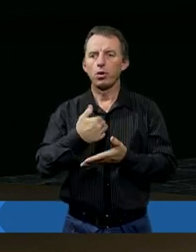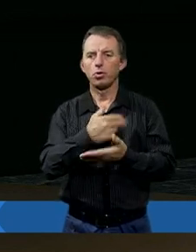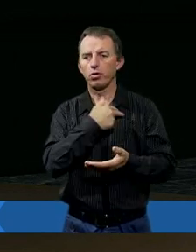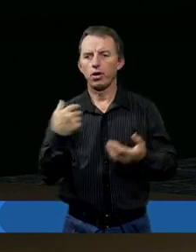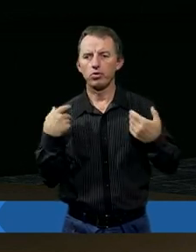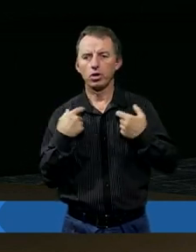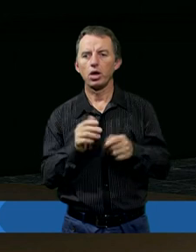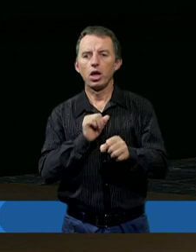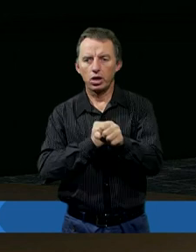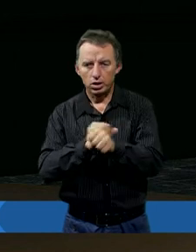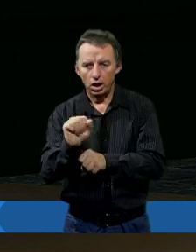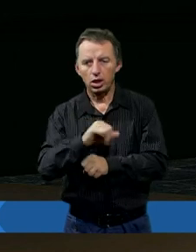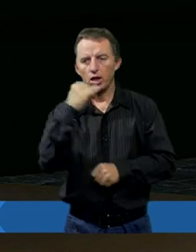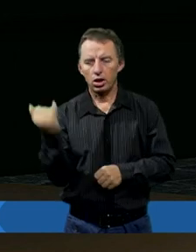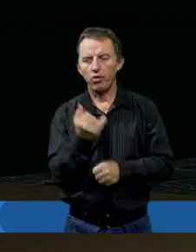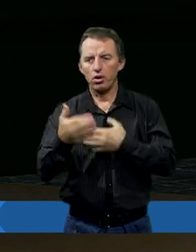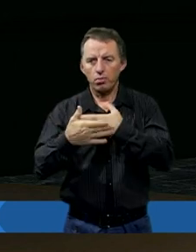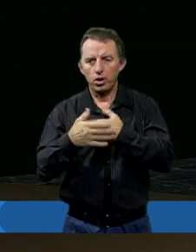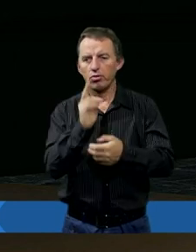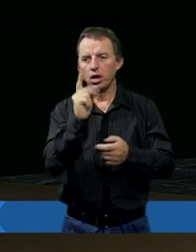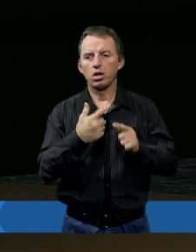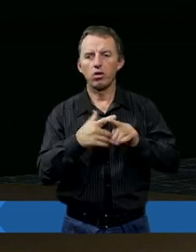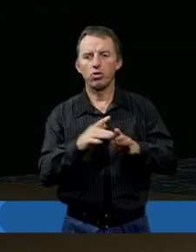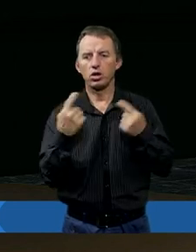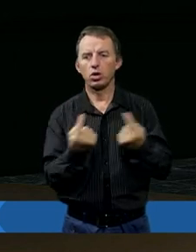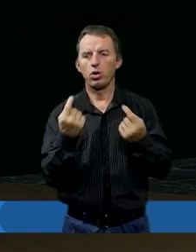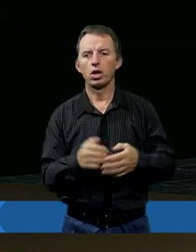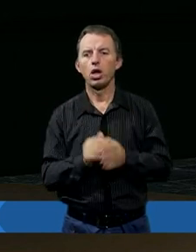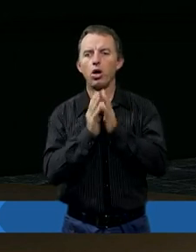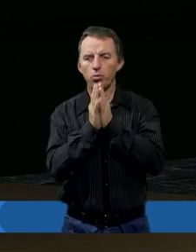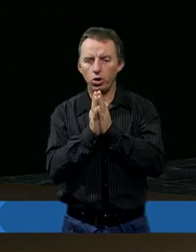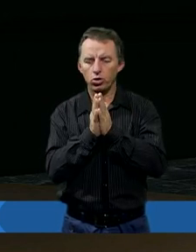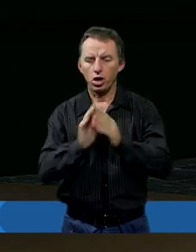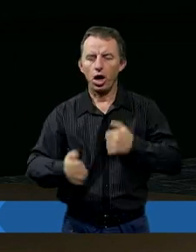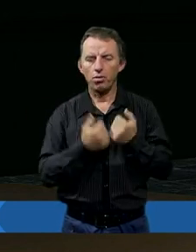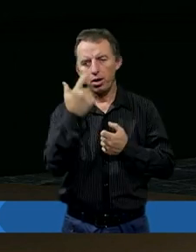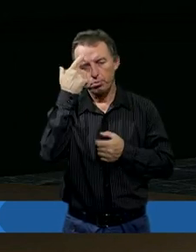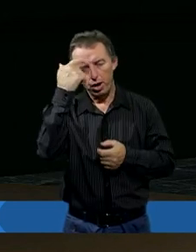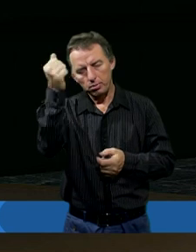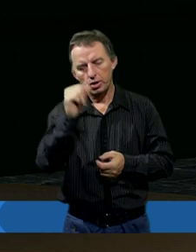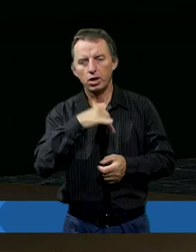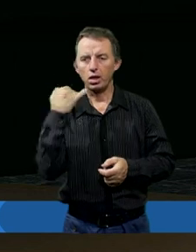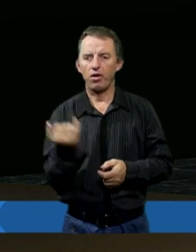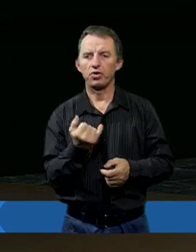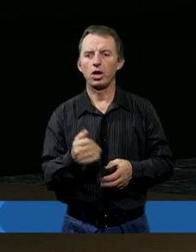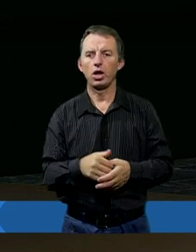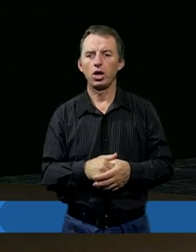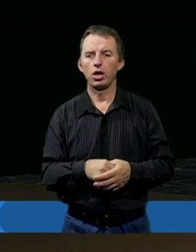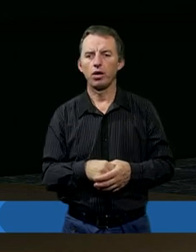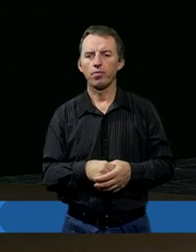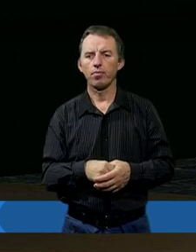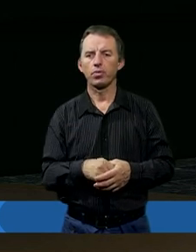wszystkiego, że jesteś zawsze blisko, w każdej sytuacji. Proszę, abyśmy pamiętali zawsze o tym